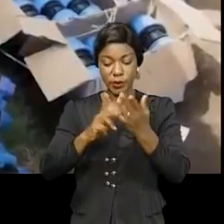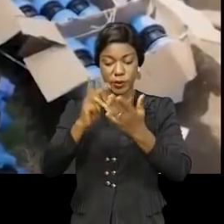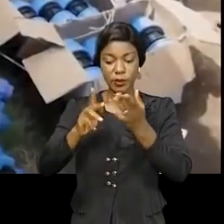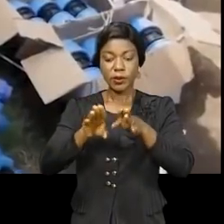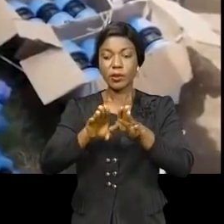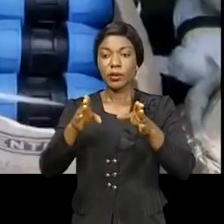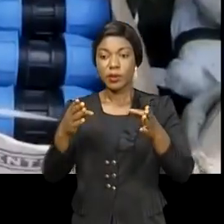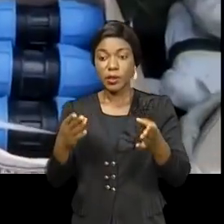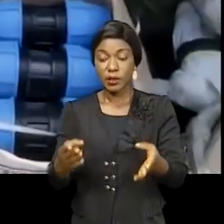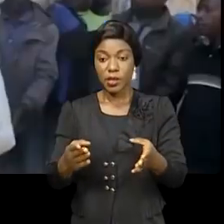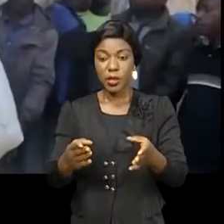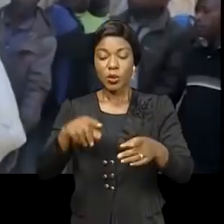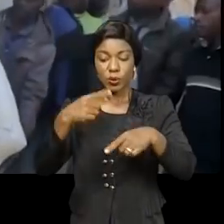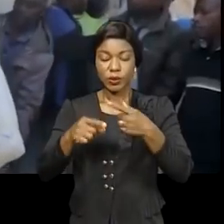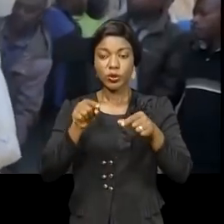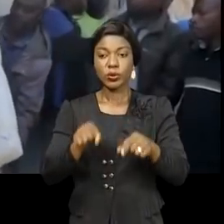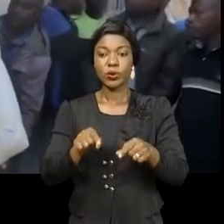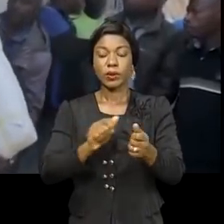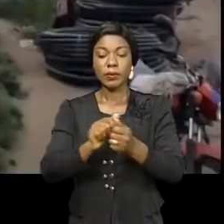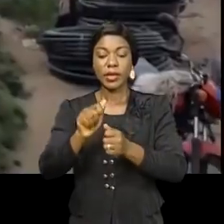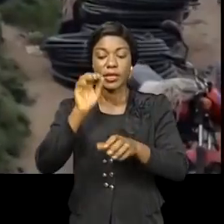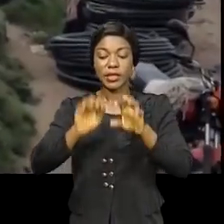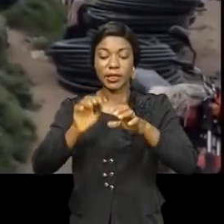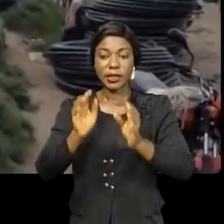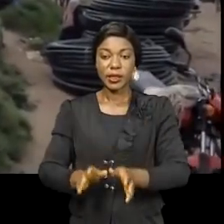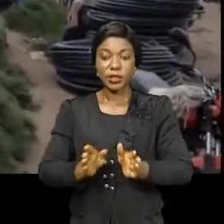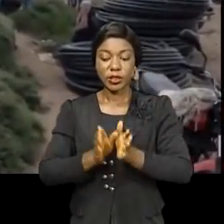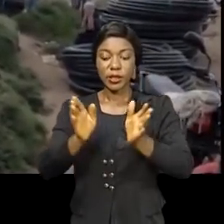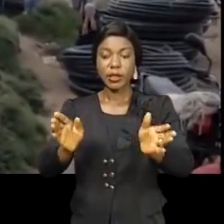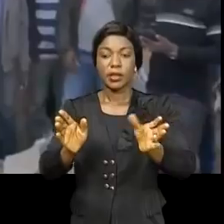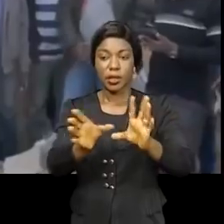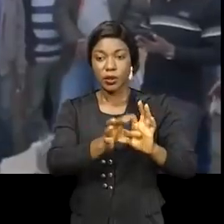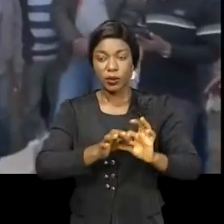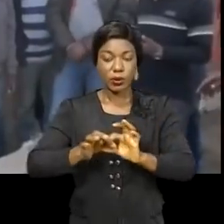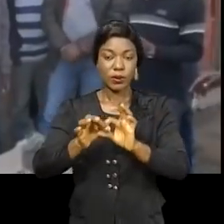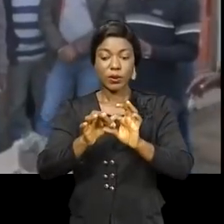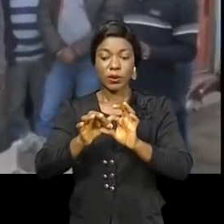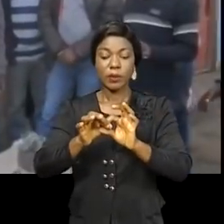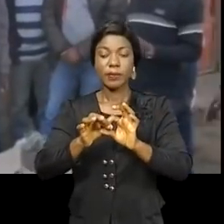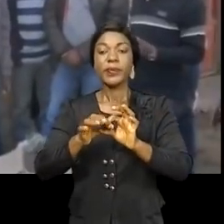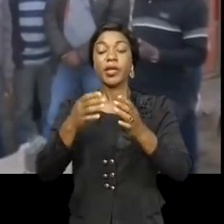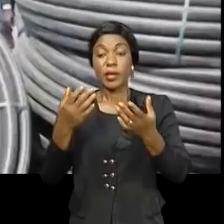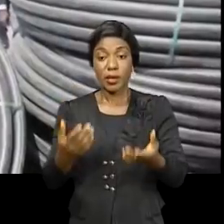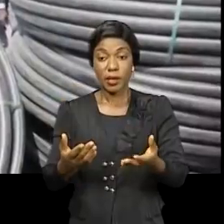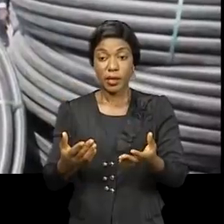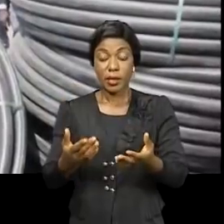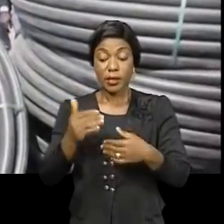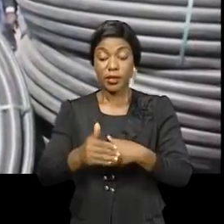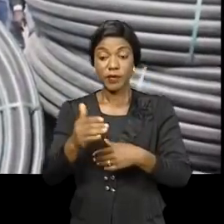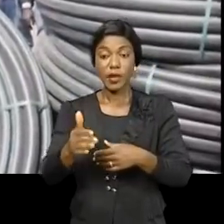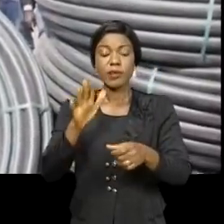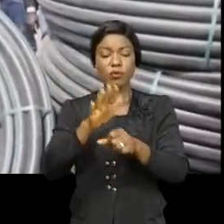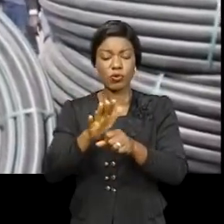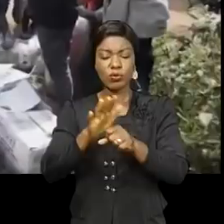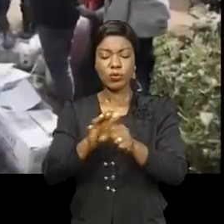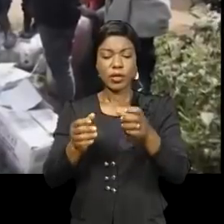de viabilisation ont été faits par le secrétaire général de la Cooperama, Jotam Ouemeyer, en présence de nombreux